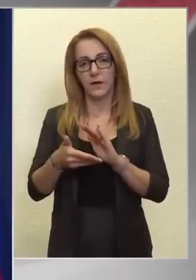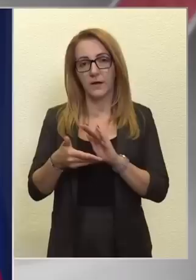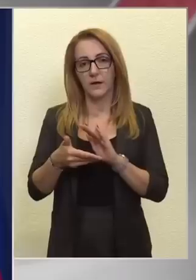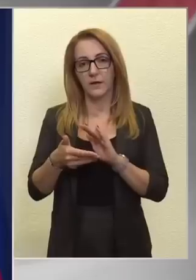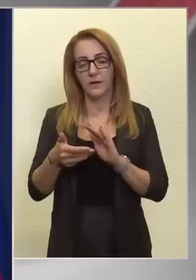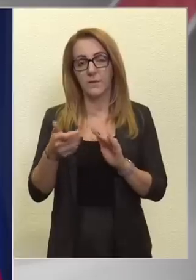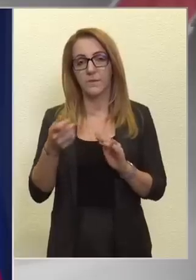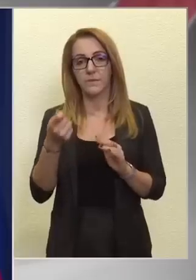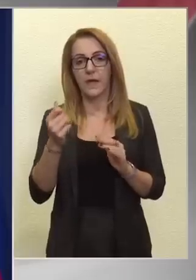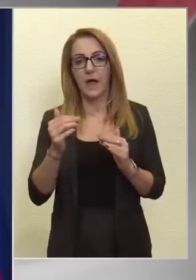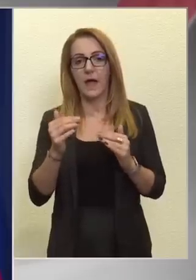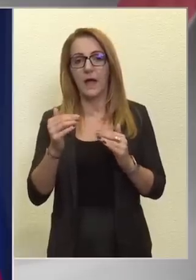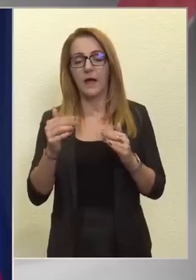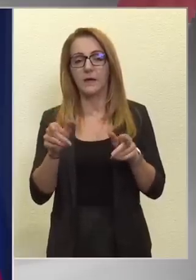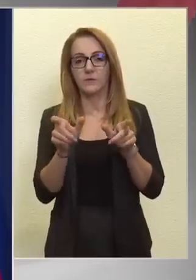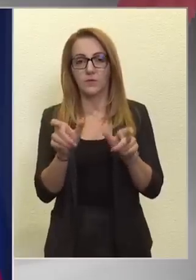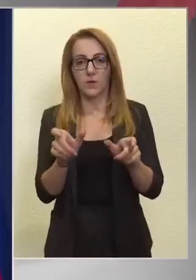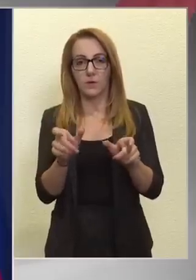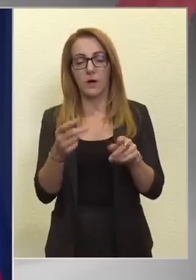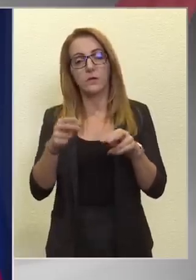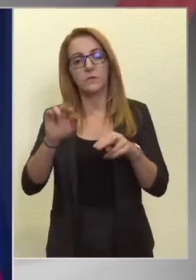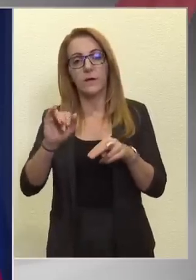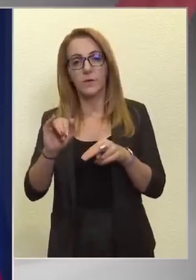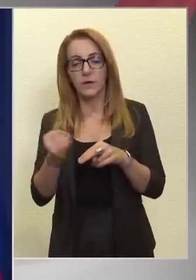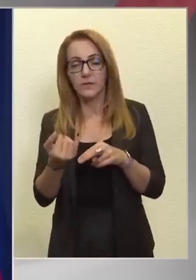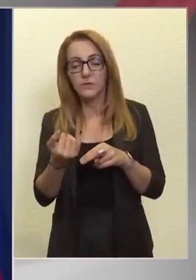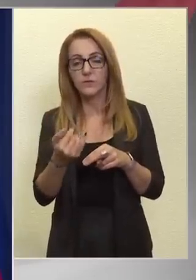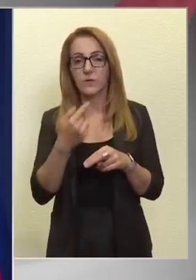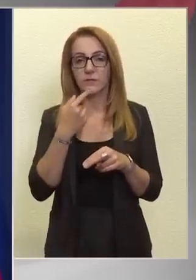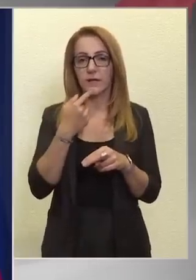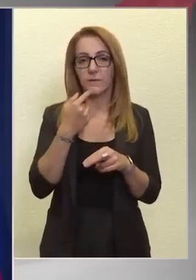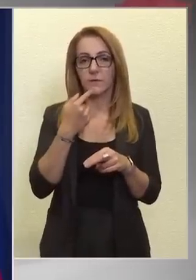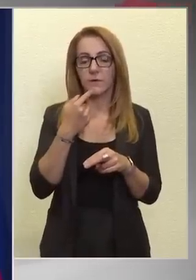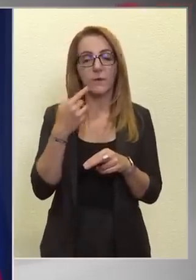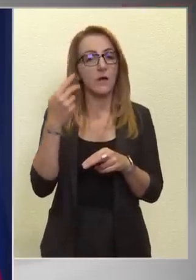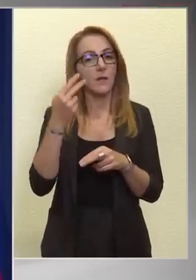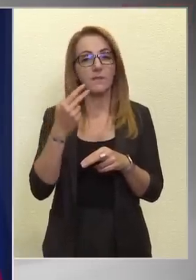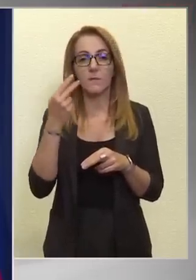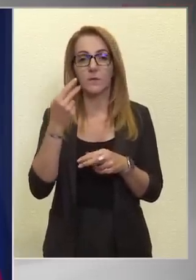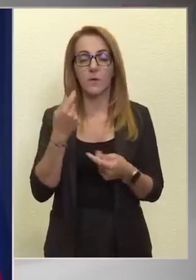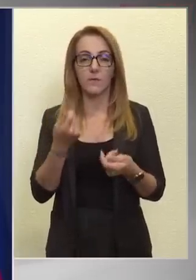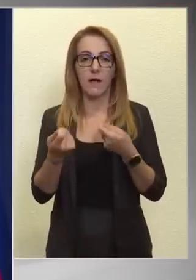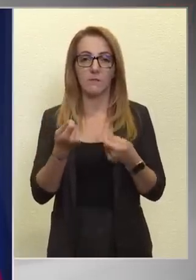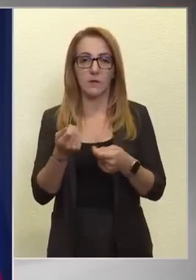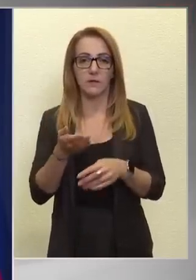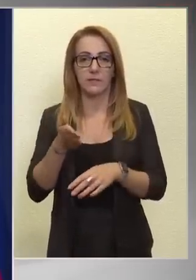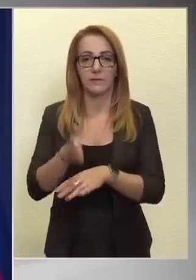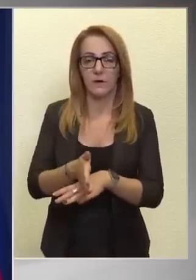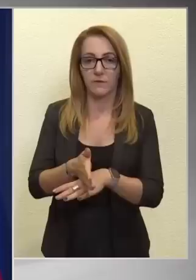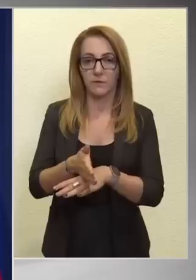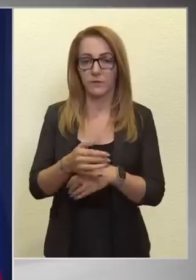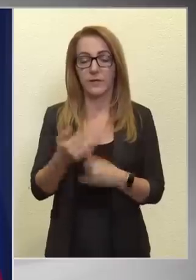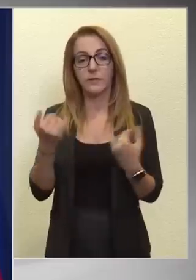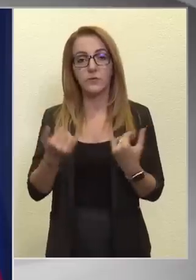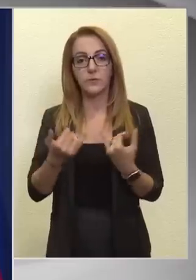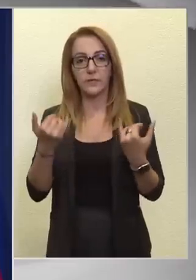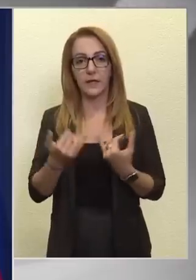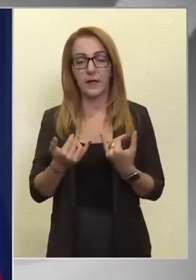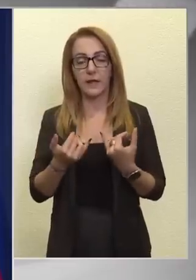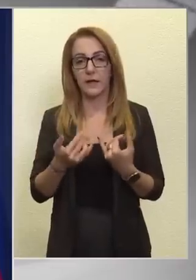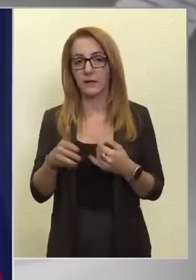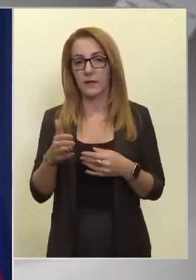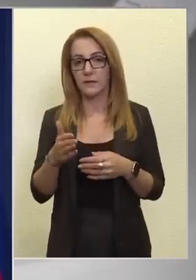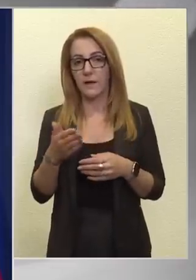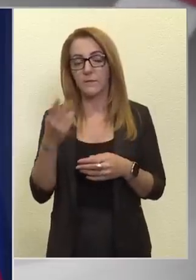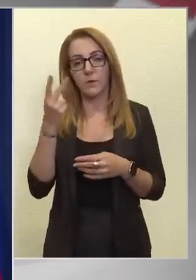ársapkák továbbra is azt kell, hogy mondjam, hogy egy nem normál piaci beavatkozások. De jelenleg nem egy